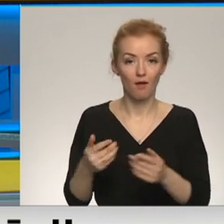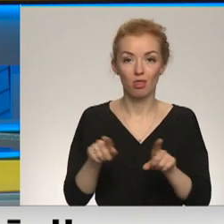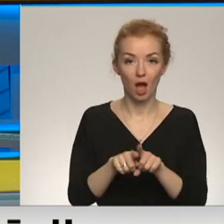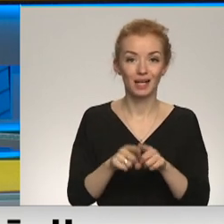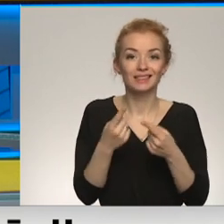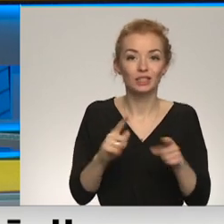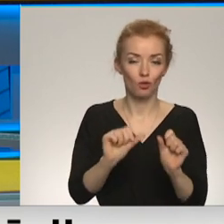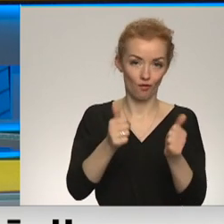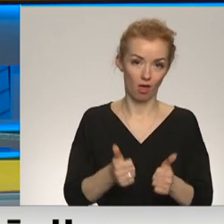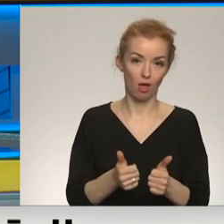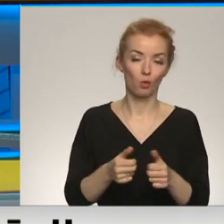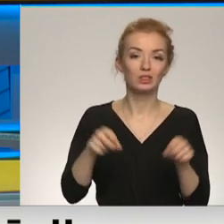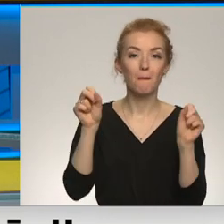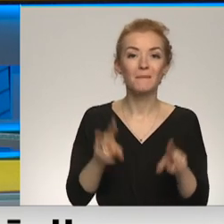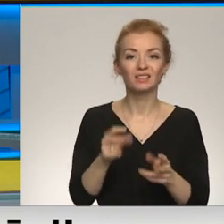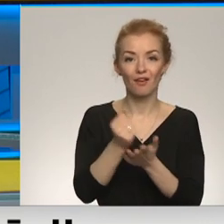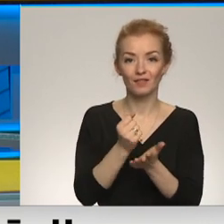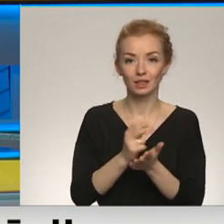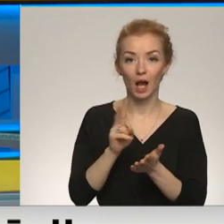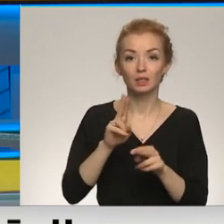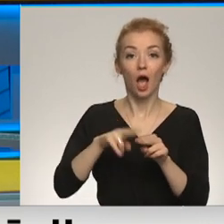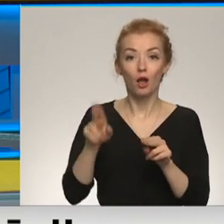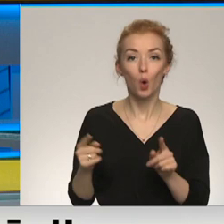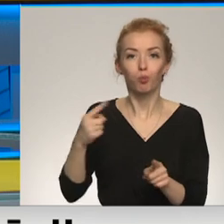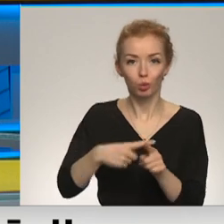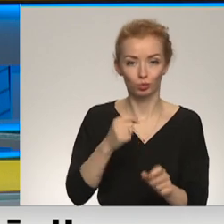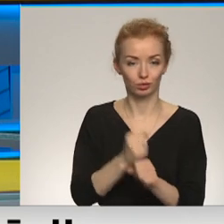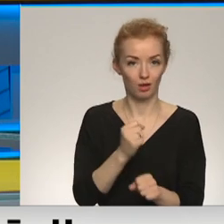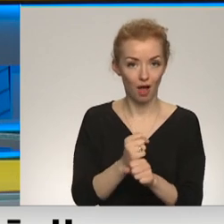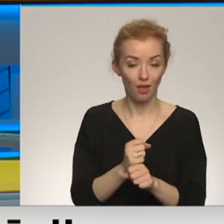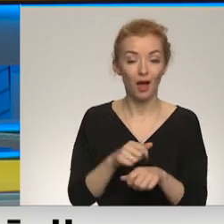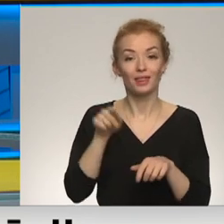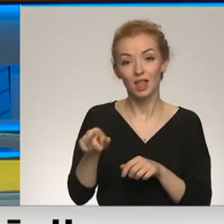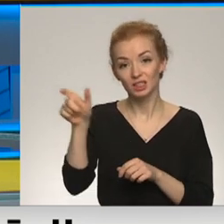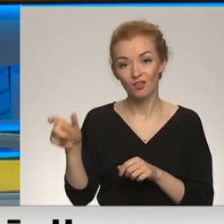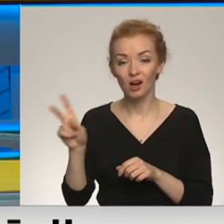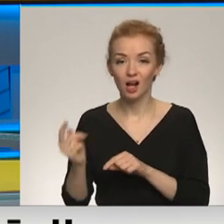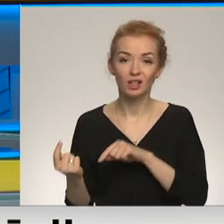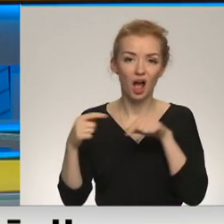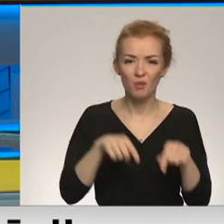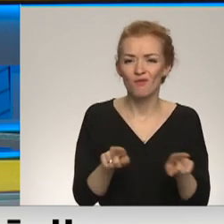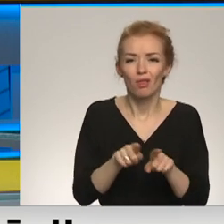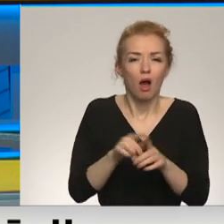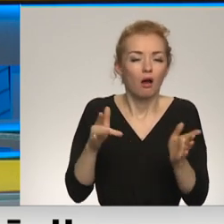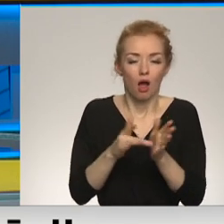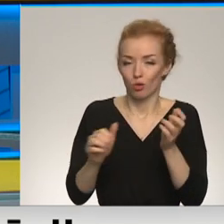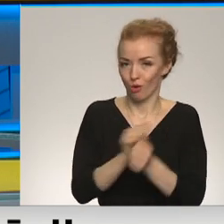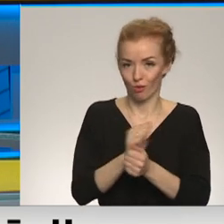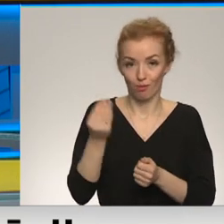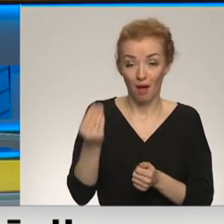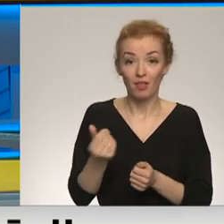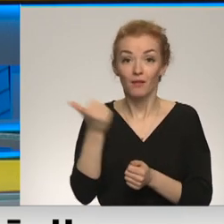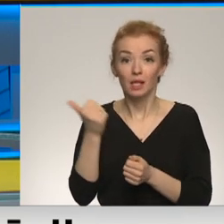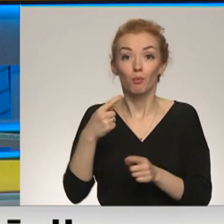citu risinājumu, tādu speciālu vīzu, kas ļauj strādāt. Tad es ceru, ka arī tie, kas atbrauc vienalgā ar kādiem dokumentiem, ja viņi